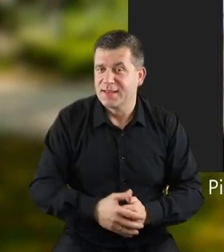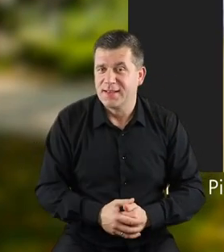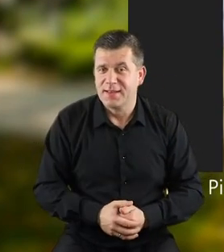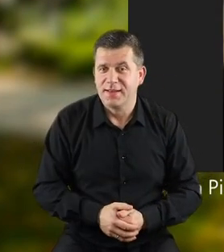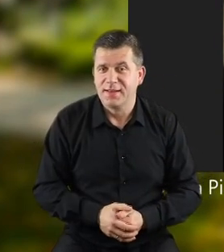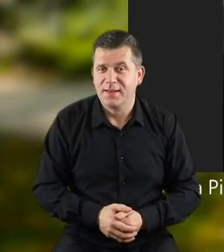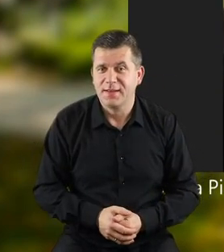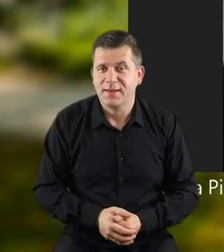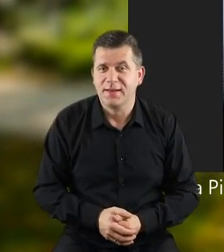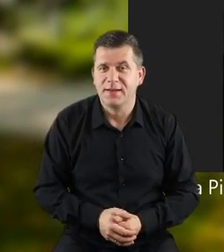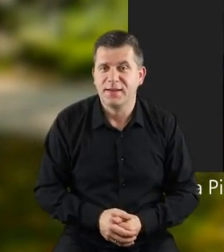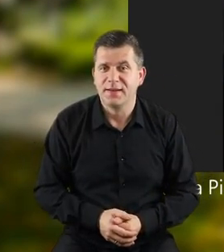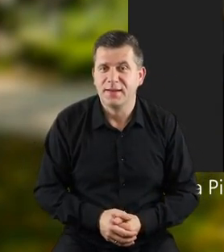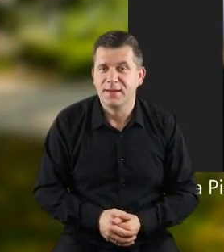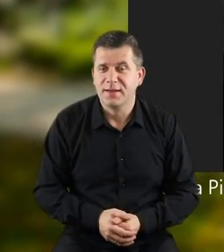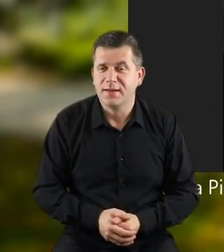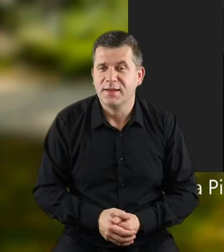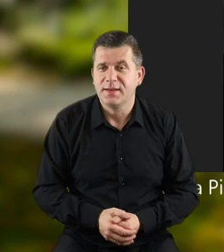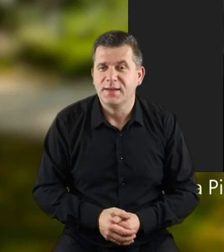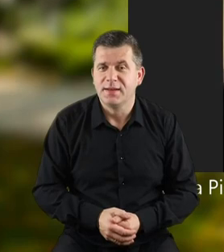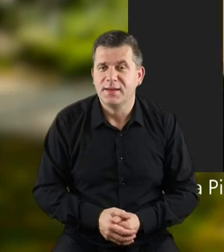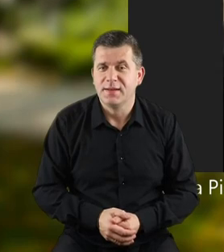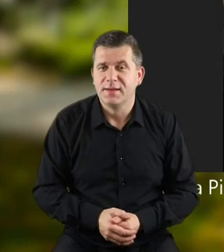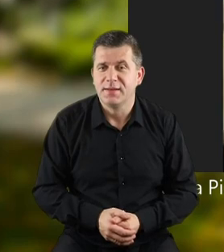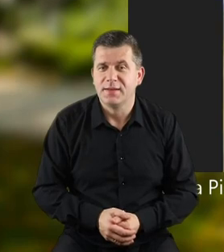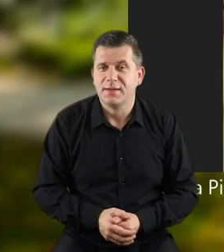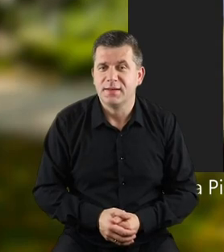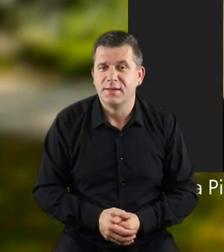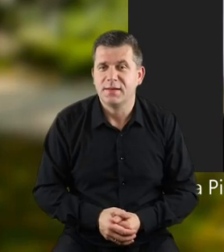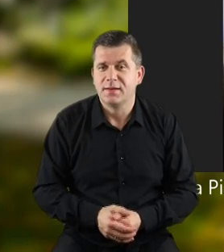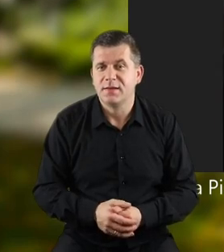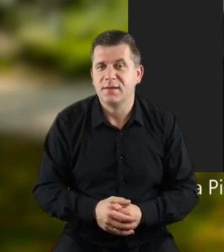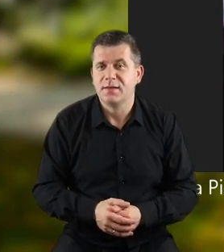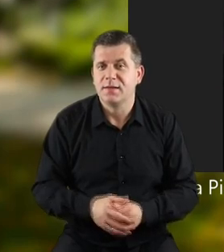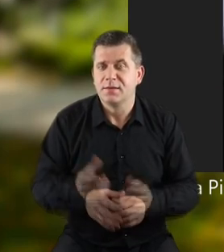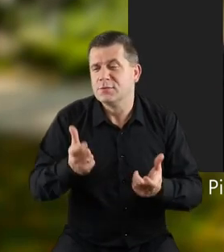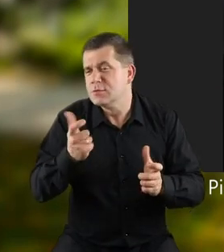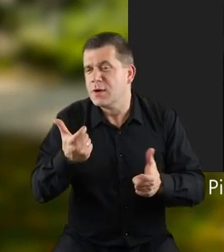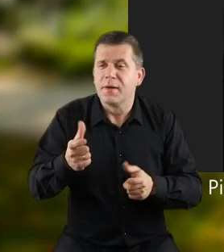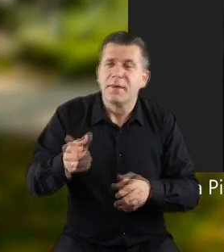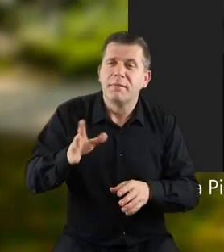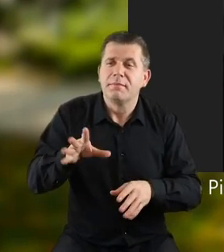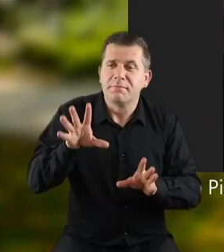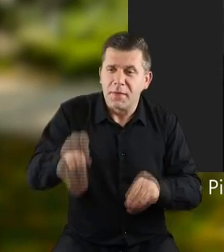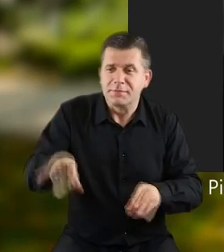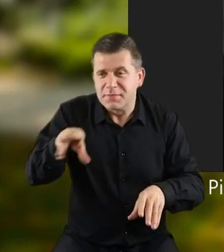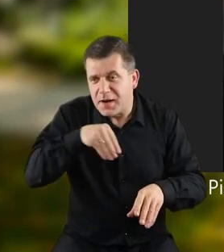kotka. He, he, he. Chciałem, chciałem tego dostać.